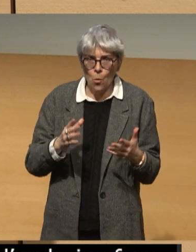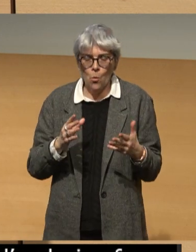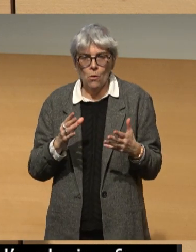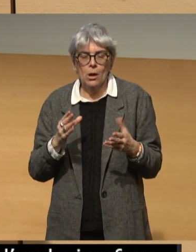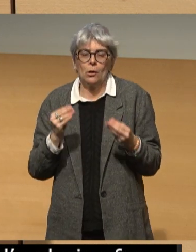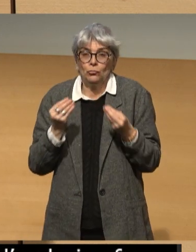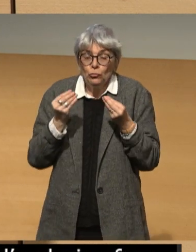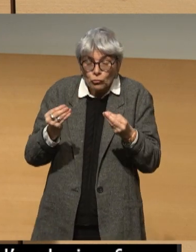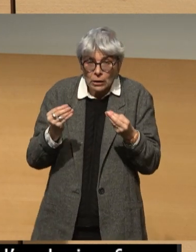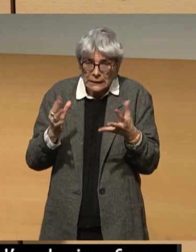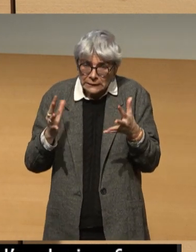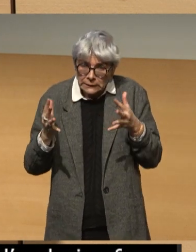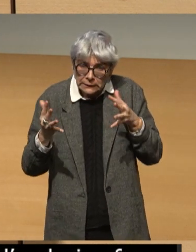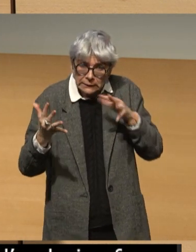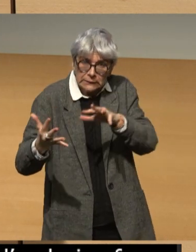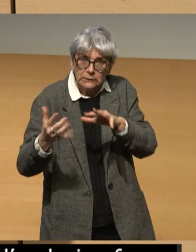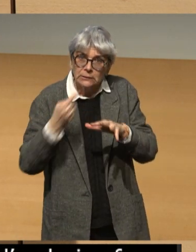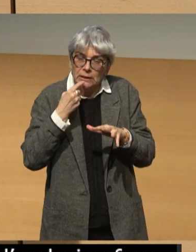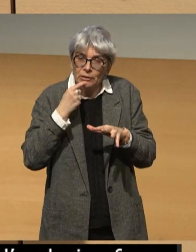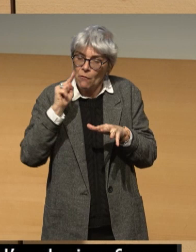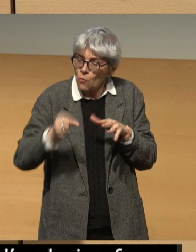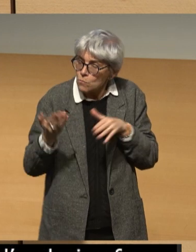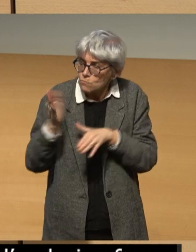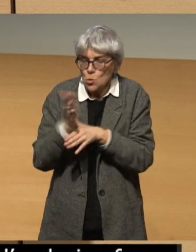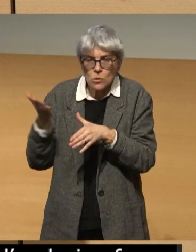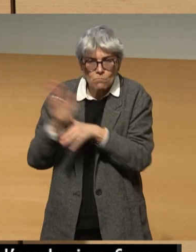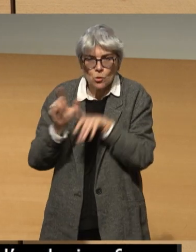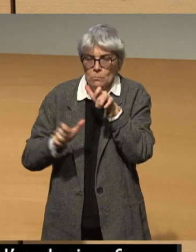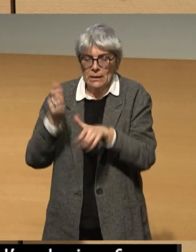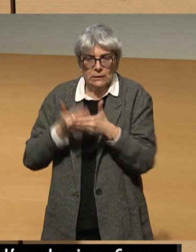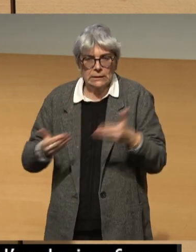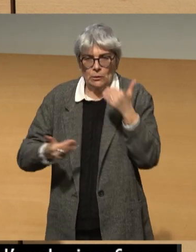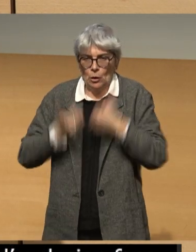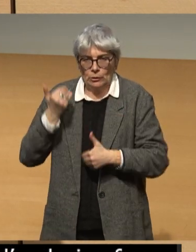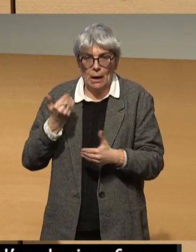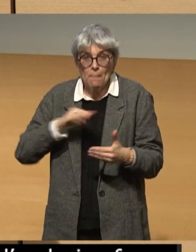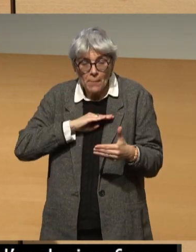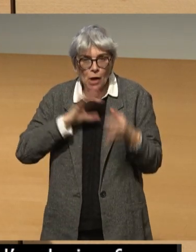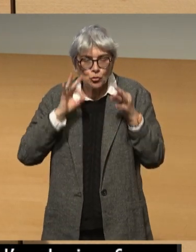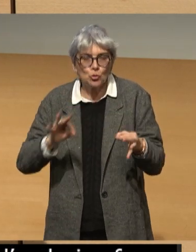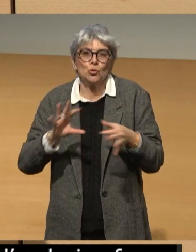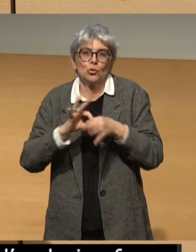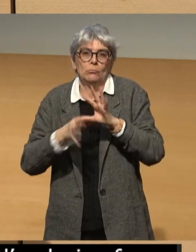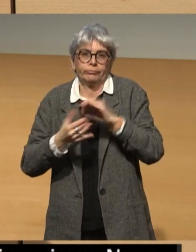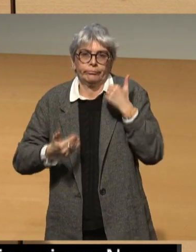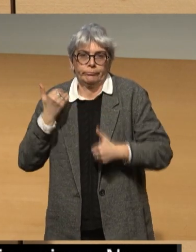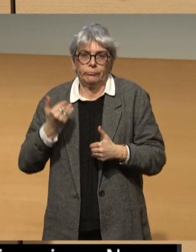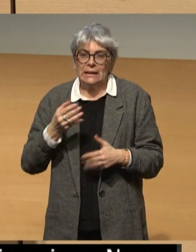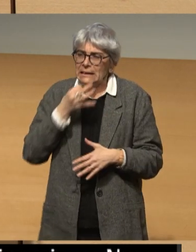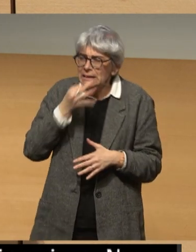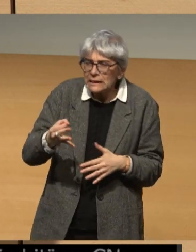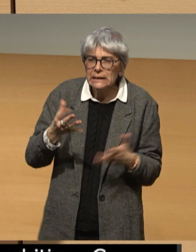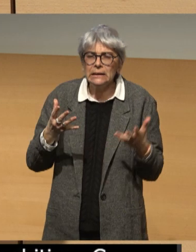tournant pour renforcer la présence à l'antenne des personnes en situation de handicap. J'y tiens, je le rappelle, à toutes les